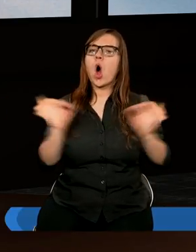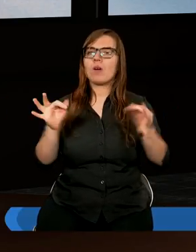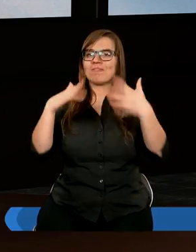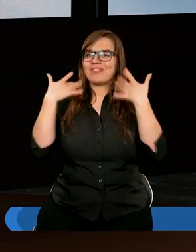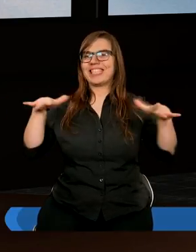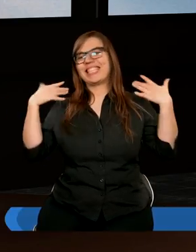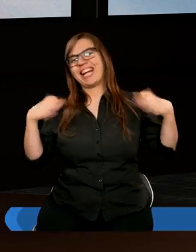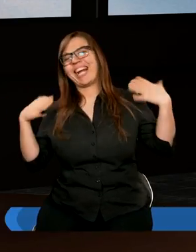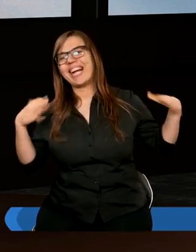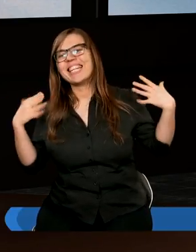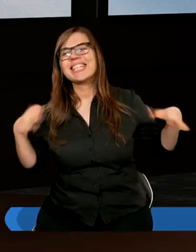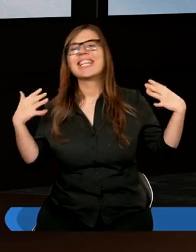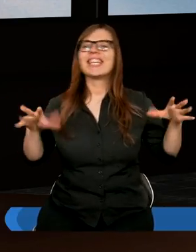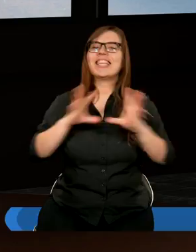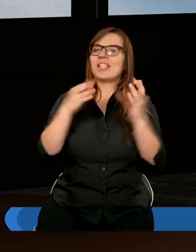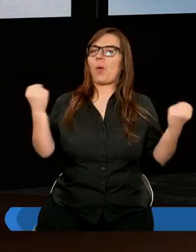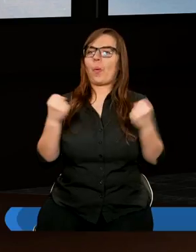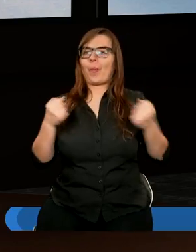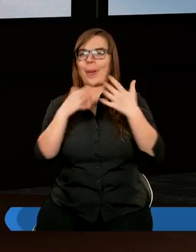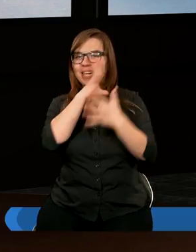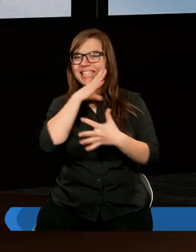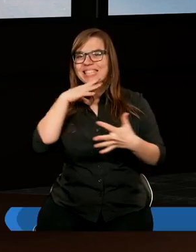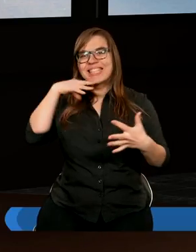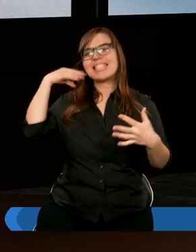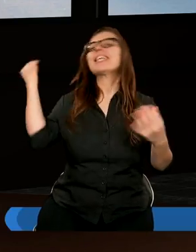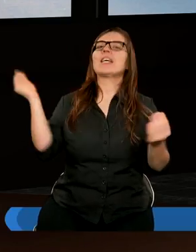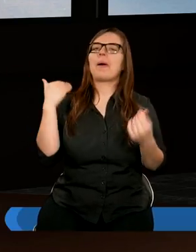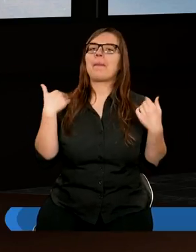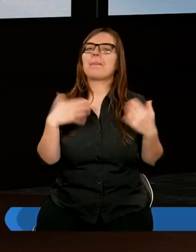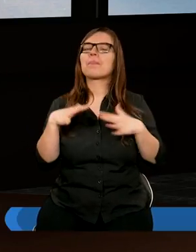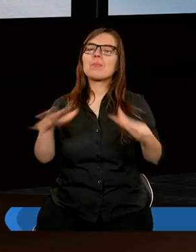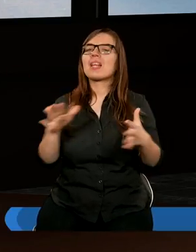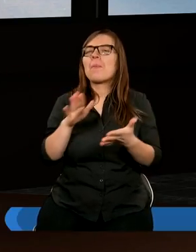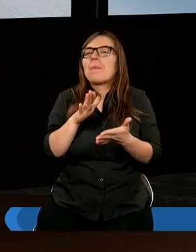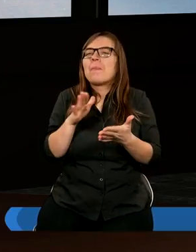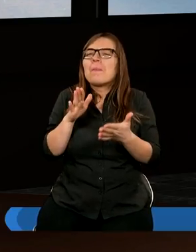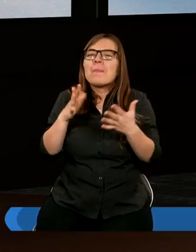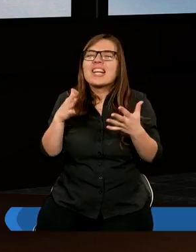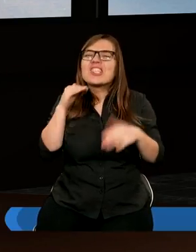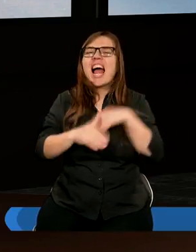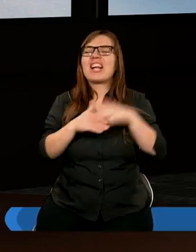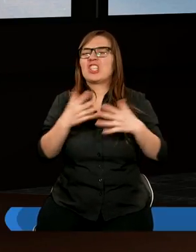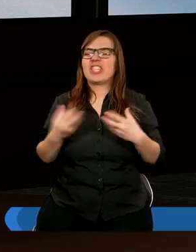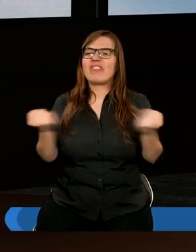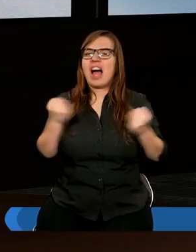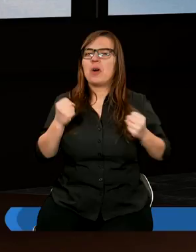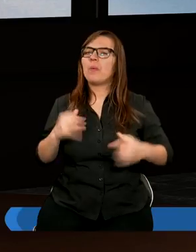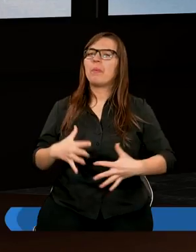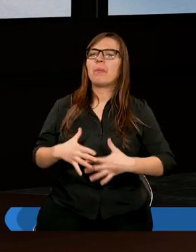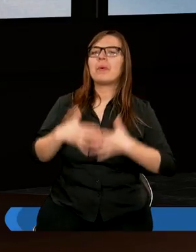wesołość. Tak beztroska wesołość, wesołość, która wręcz